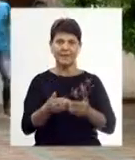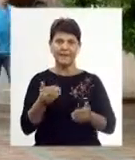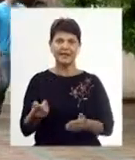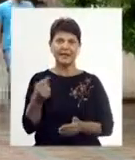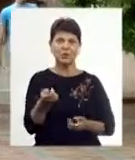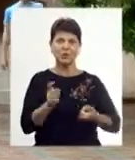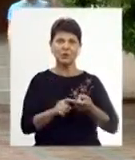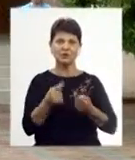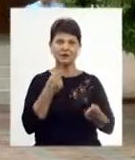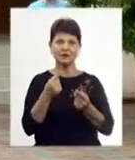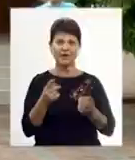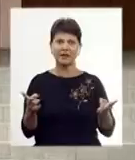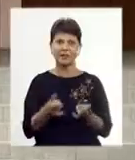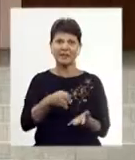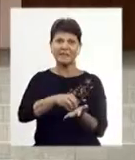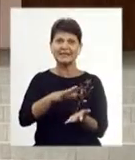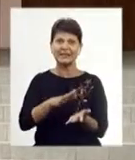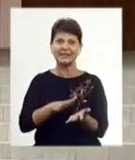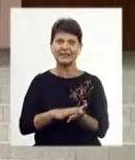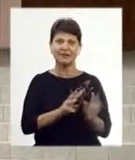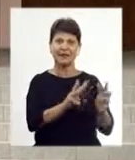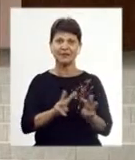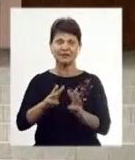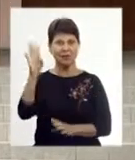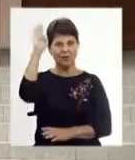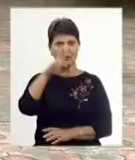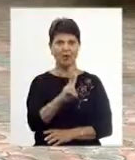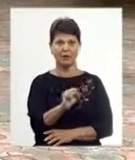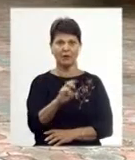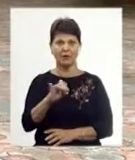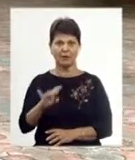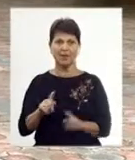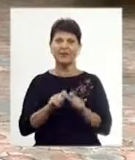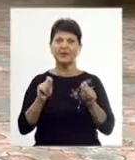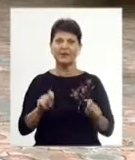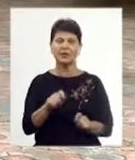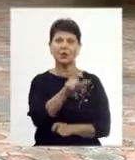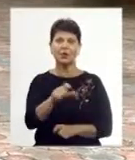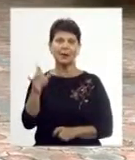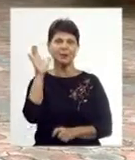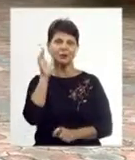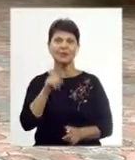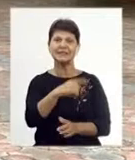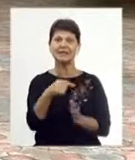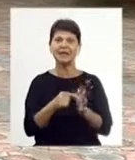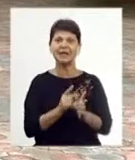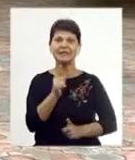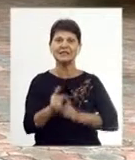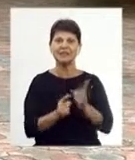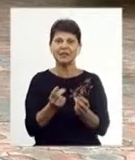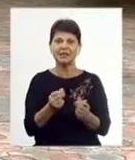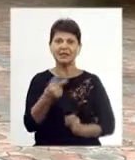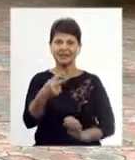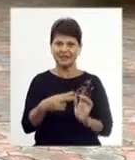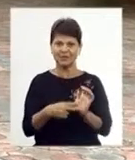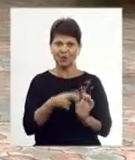долучитись до дискусії, необхідно зареєструватись на сайті водоканалу. Відкриті громадські слухання з питань зміни тарифу відбудуться 27